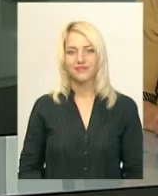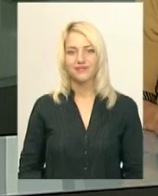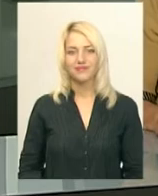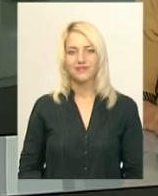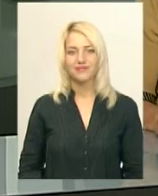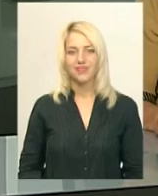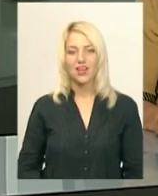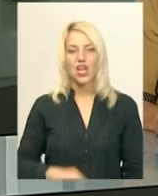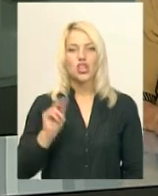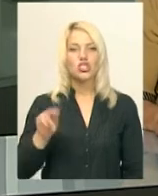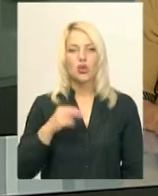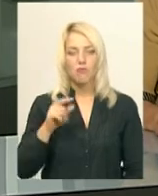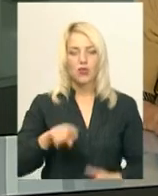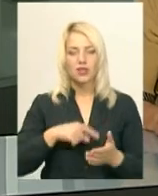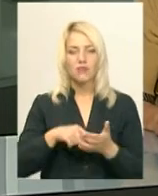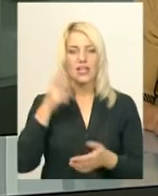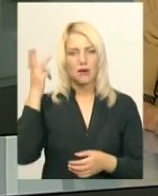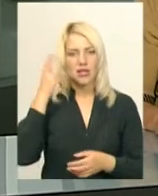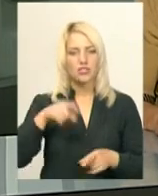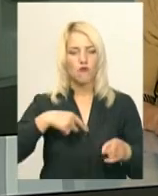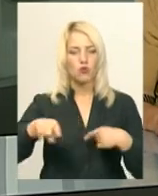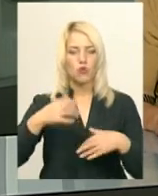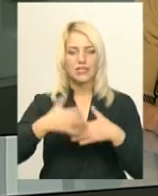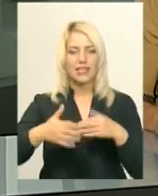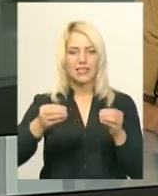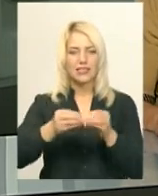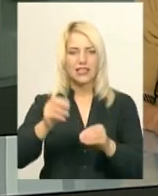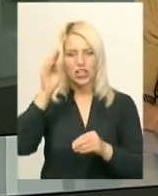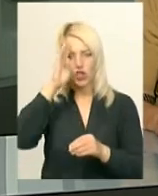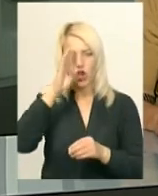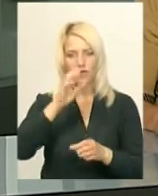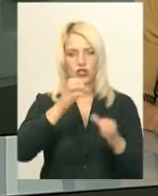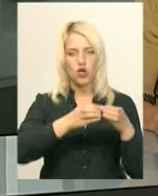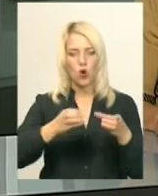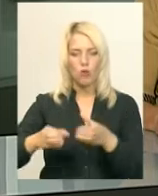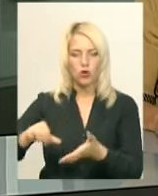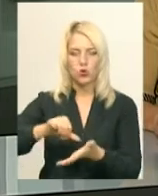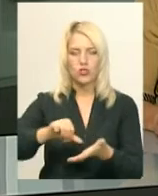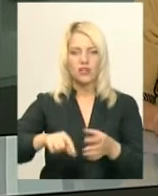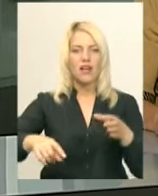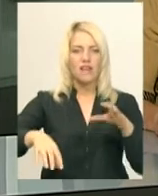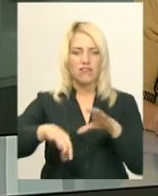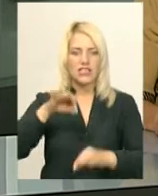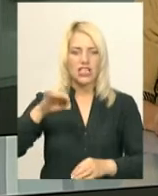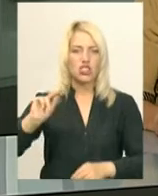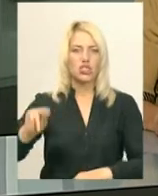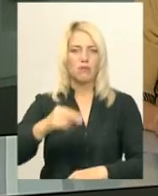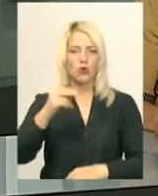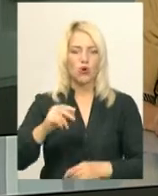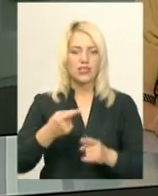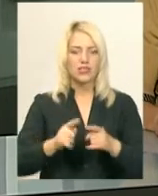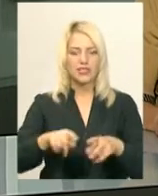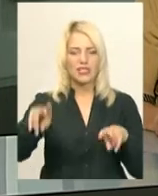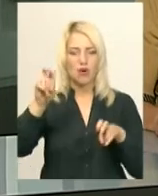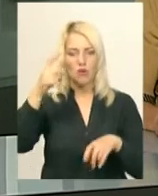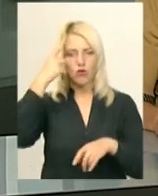У чемпіонаті міста Хмельницького з футболу серед десяти чоловічих команд учасниць визначився чемпіон. За це звання, повідомляє